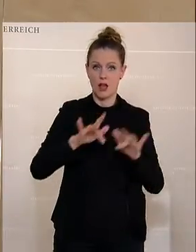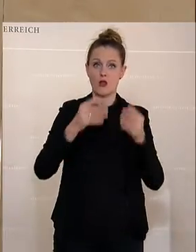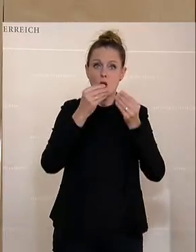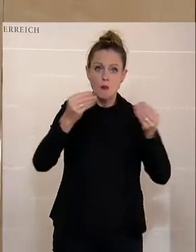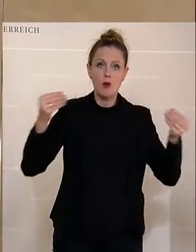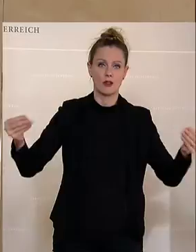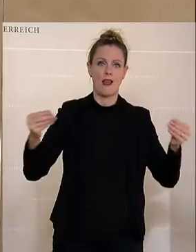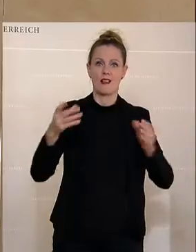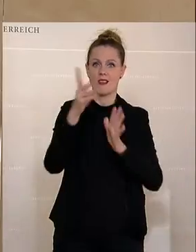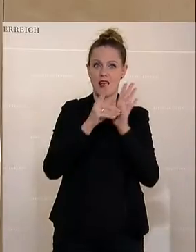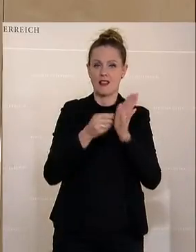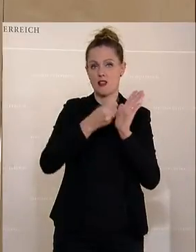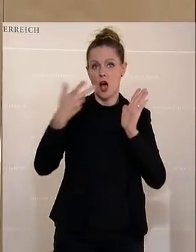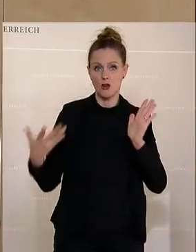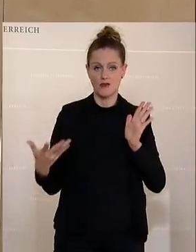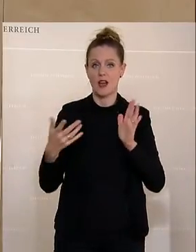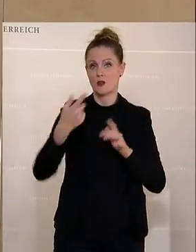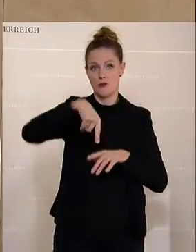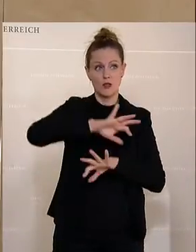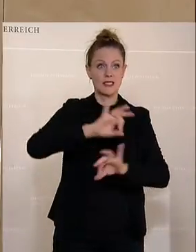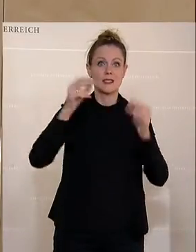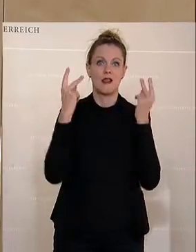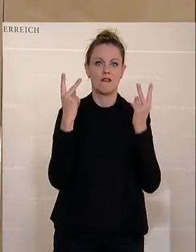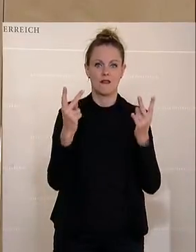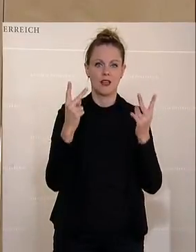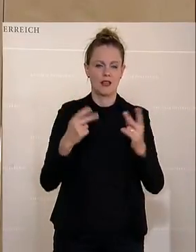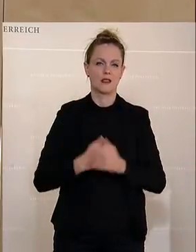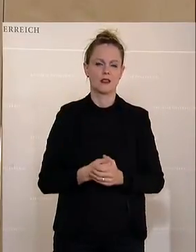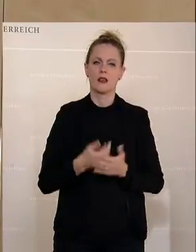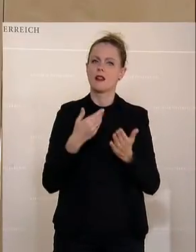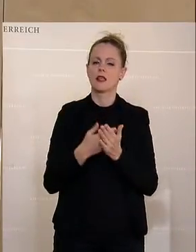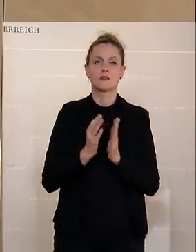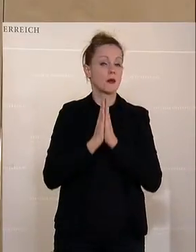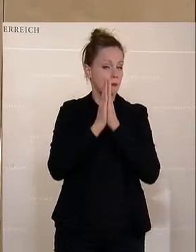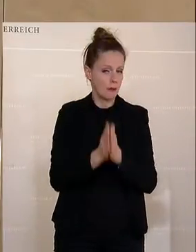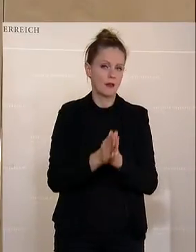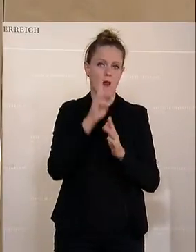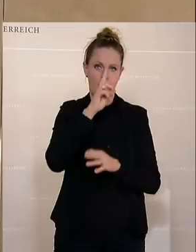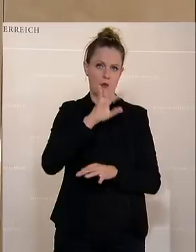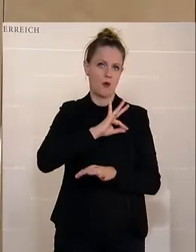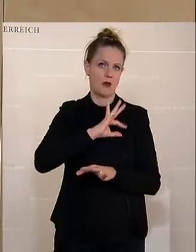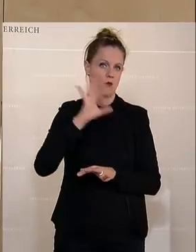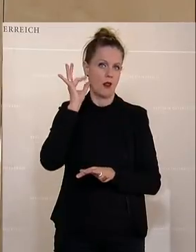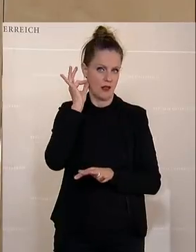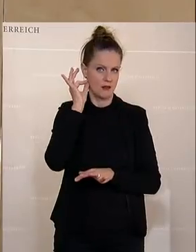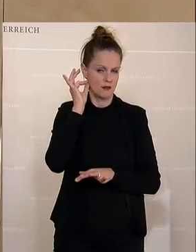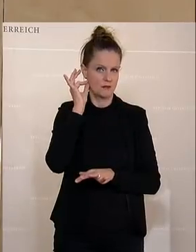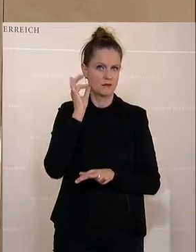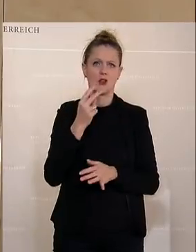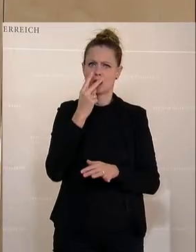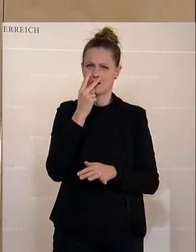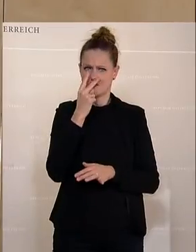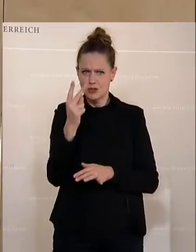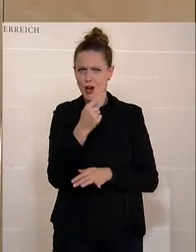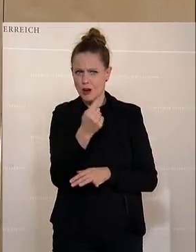Datenauswertung ist für uns von allerhöchster Wichtigkeit. Und ich versuche sie wirklich, liebe Kolleginnen und Kollegen, tragen Sie Sorge dafür. Wir sind für